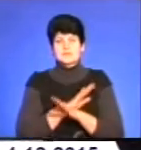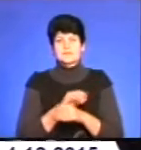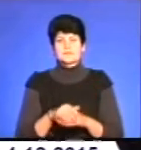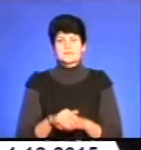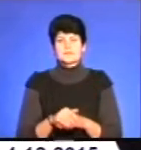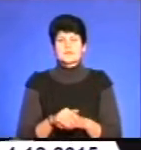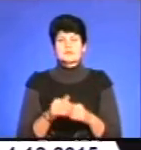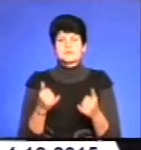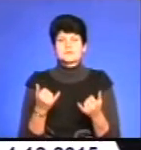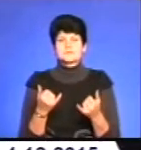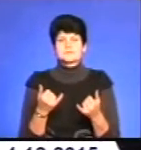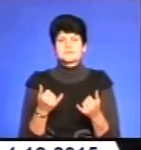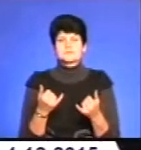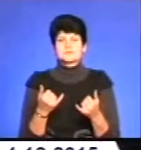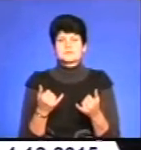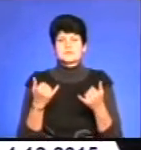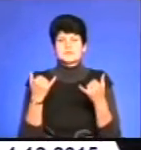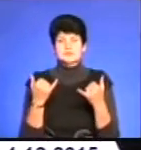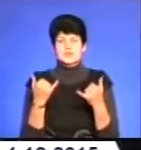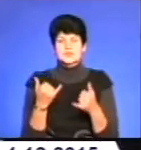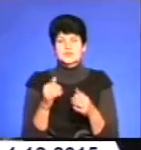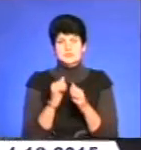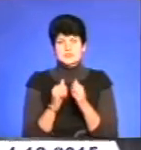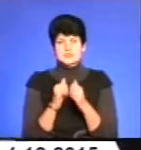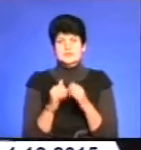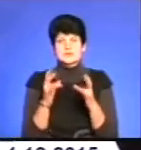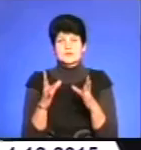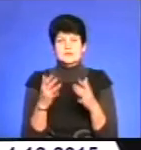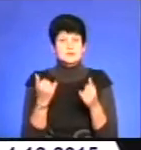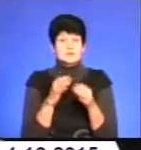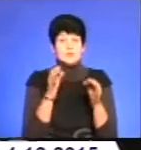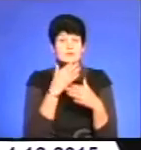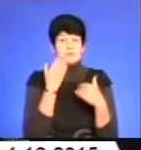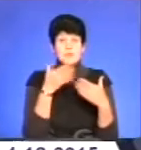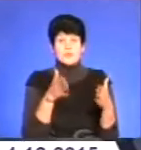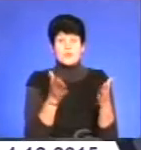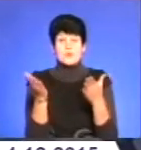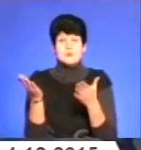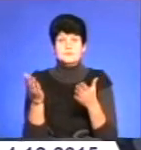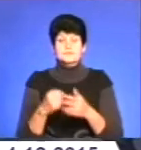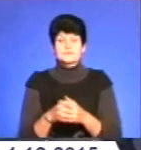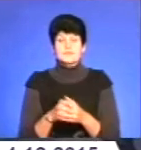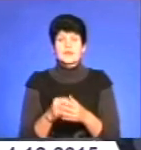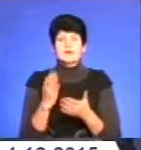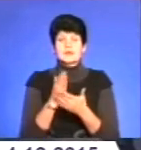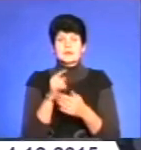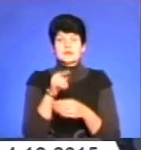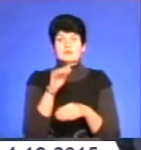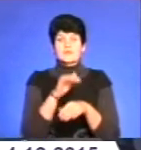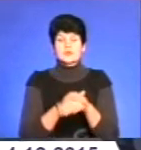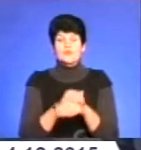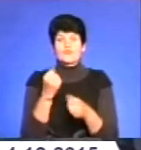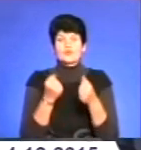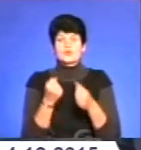допрошують нам? Зараз час тіше, бо зараз немає нікого на дорогах. Є такий фактор, як водії